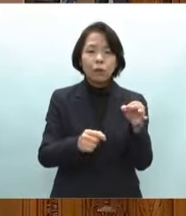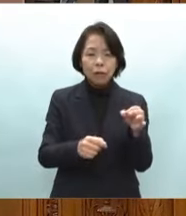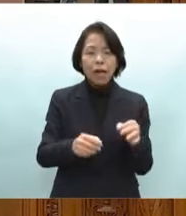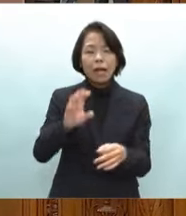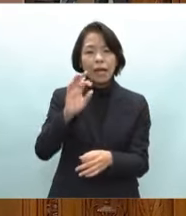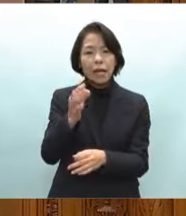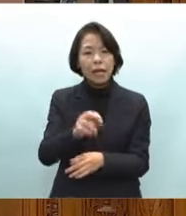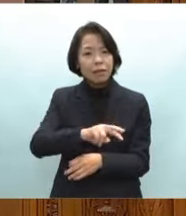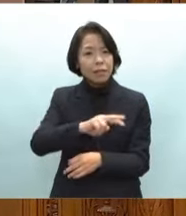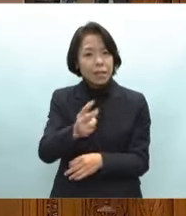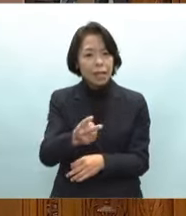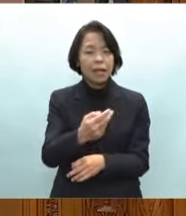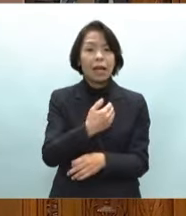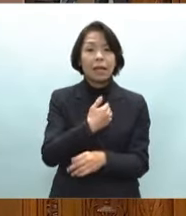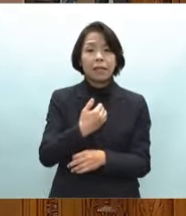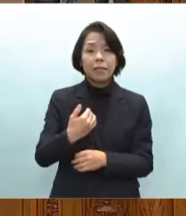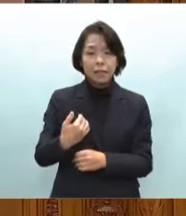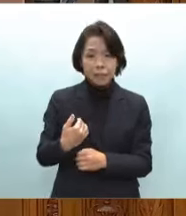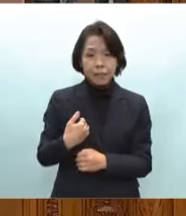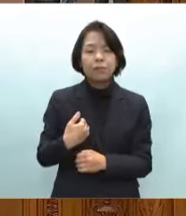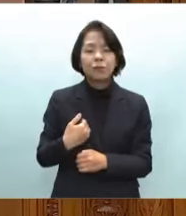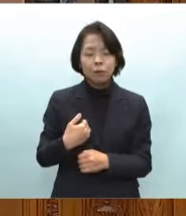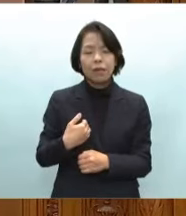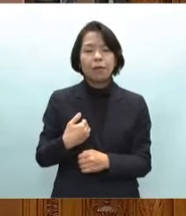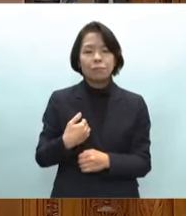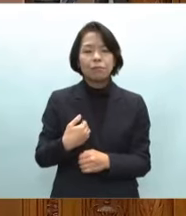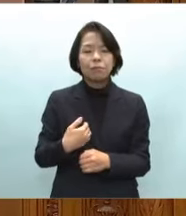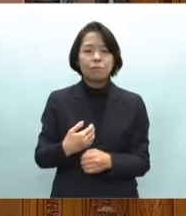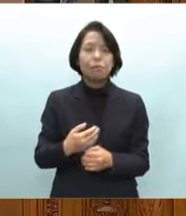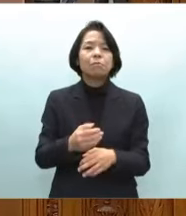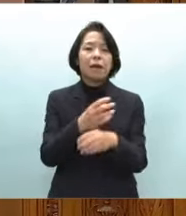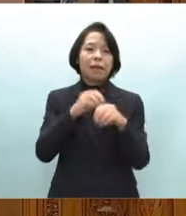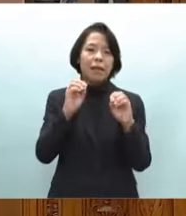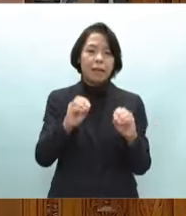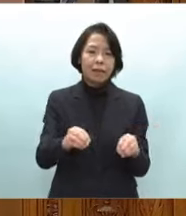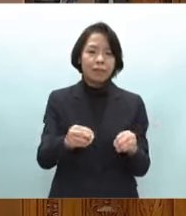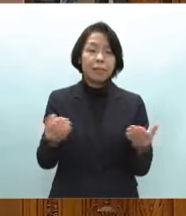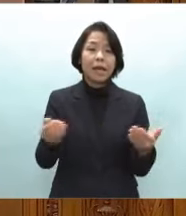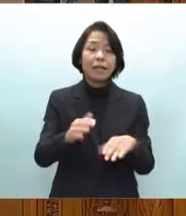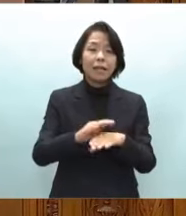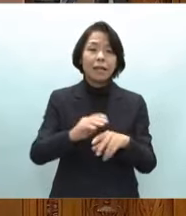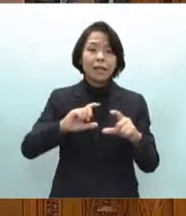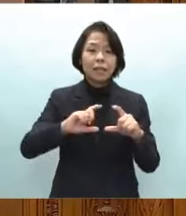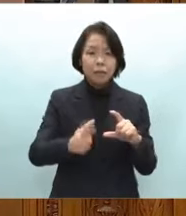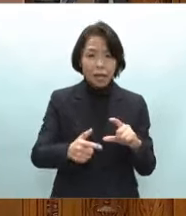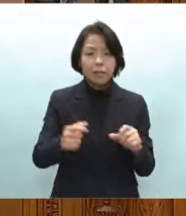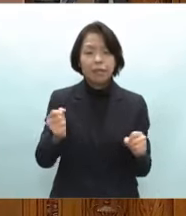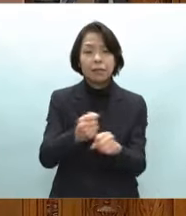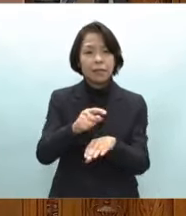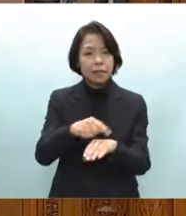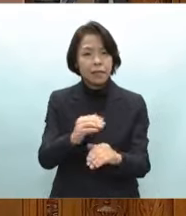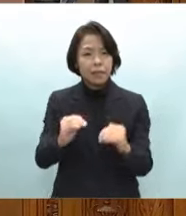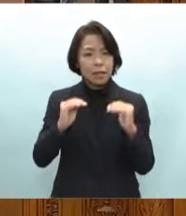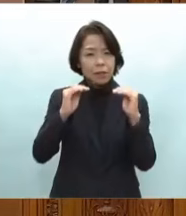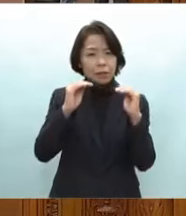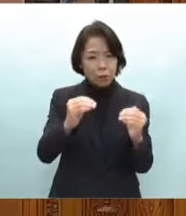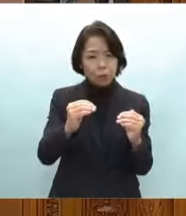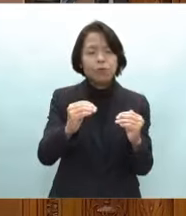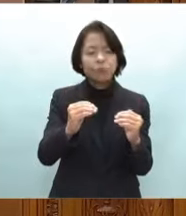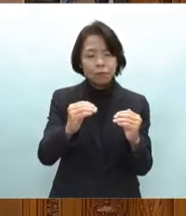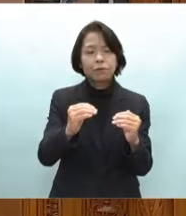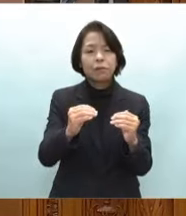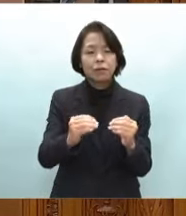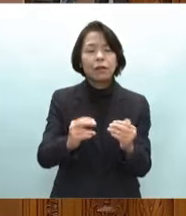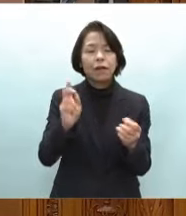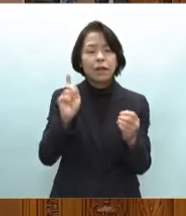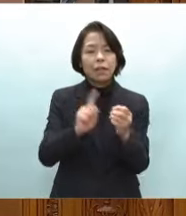換された受け負い契約や働き方改革生産性向上を促す法案を今国